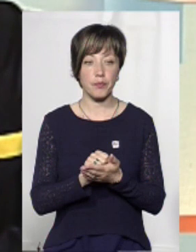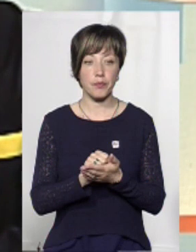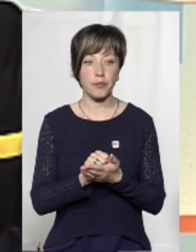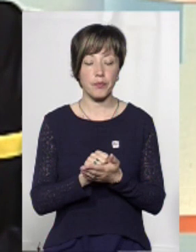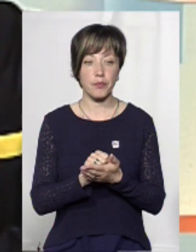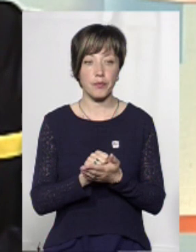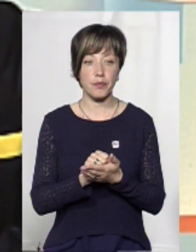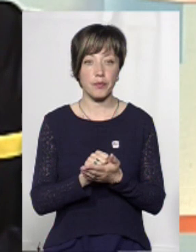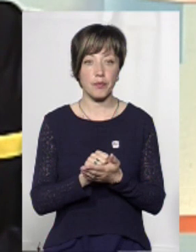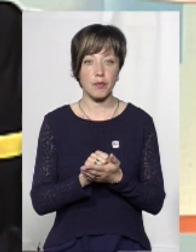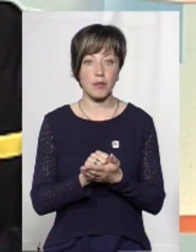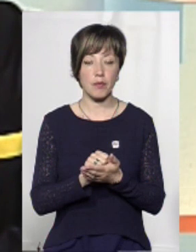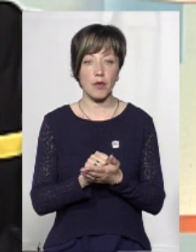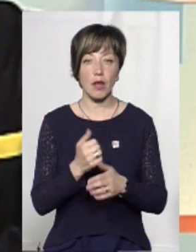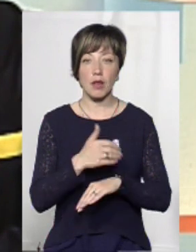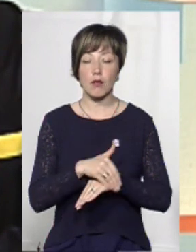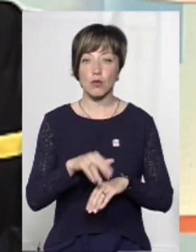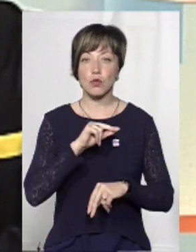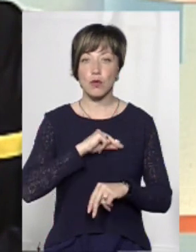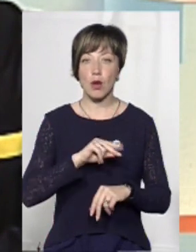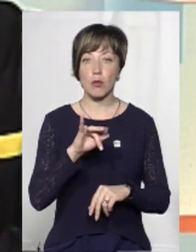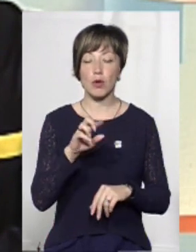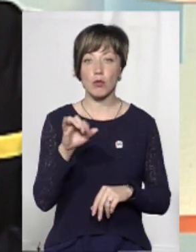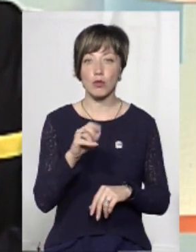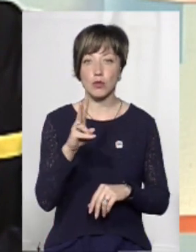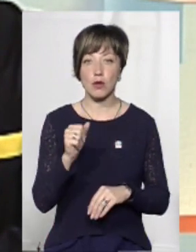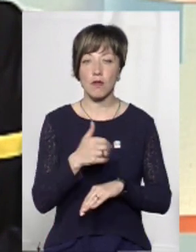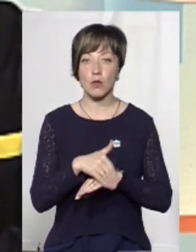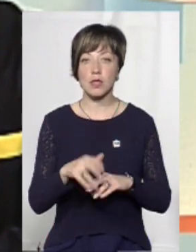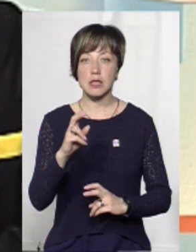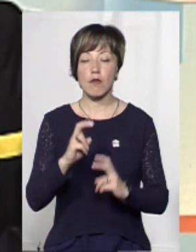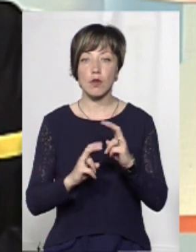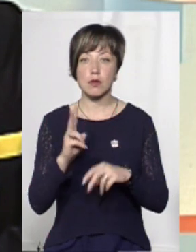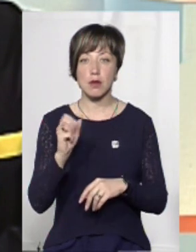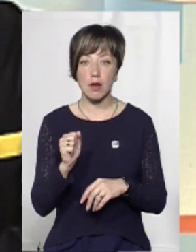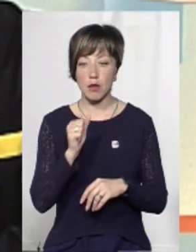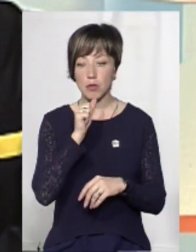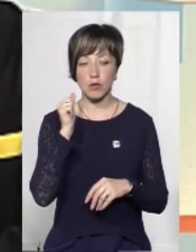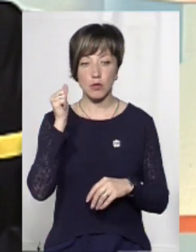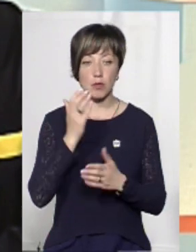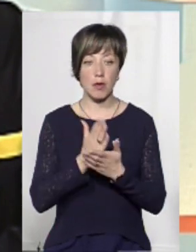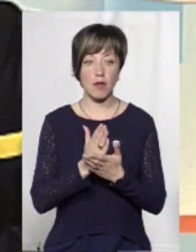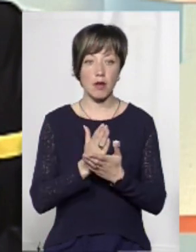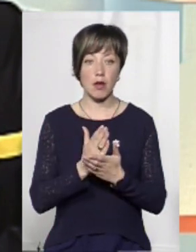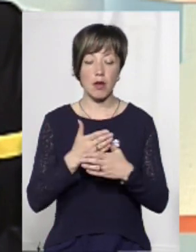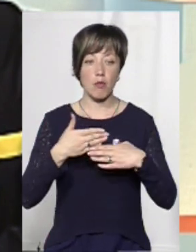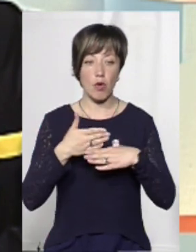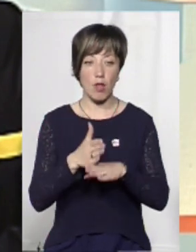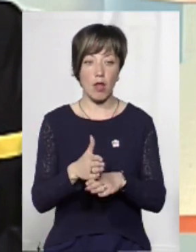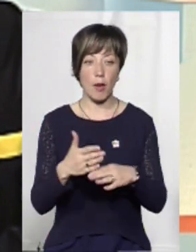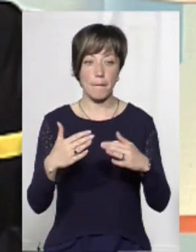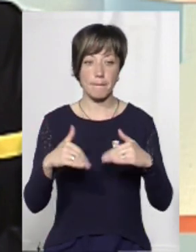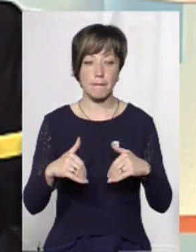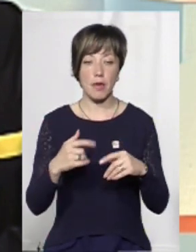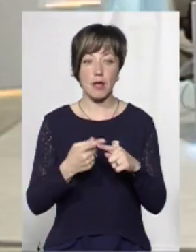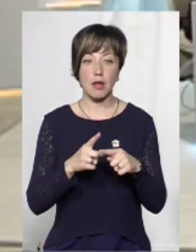який йде на вулиці Трудовій, від Прибузької до вулиці Заводської, торік мав пролам дуже великий,